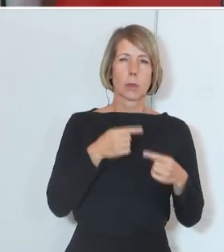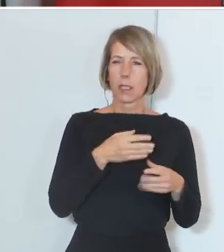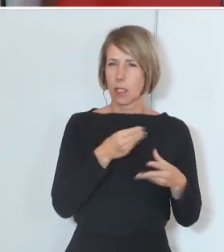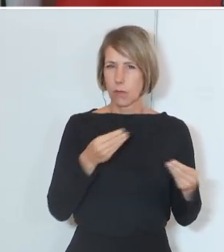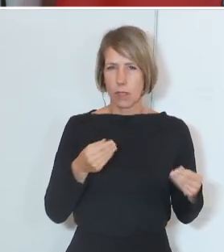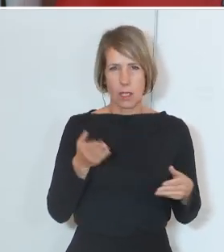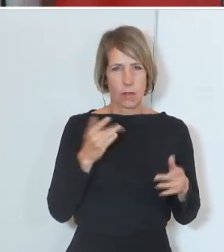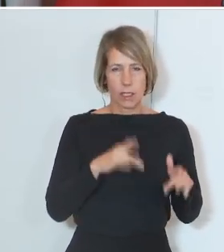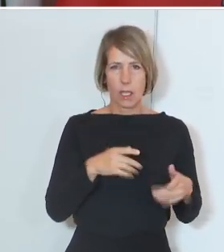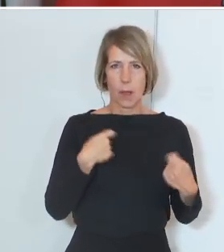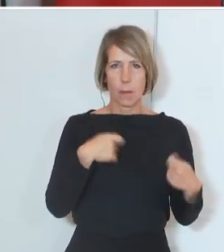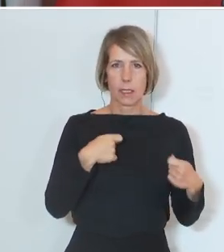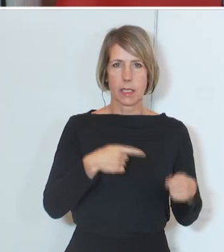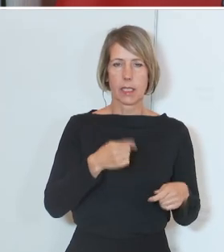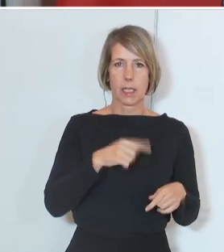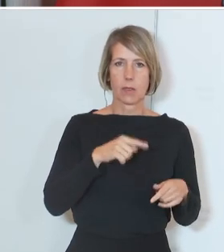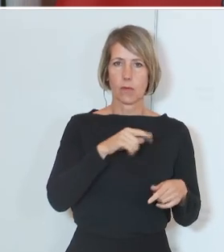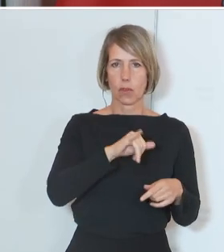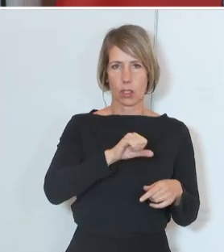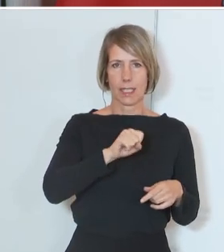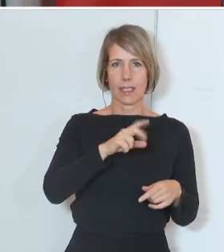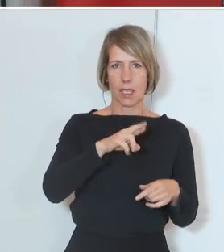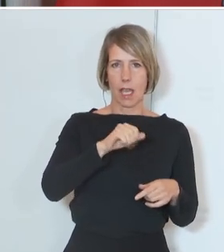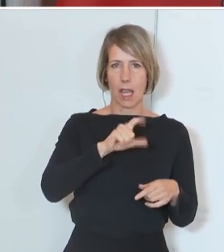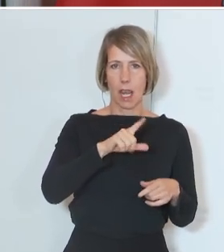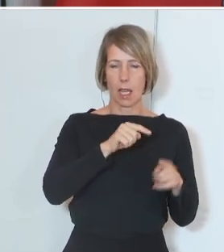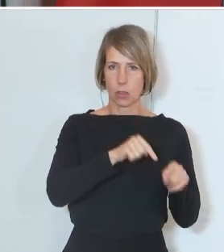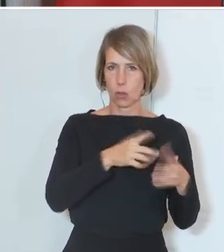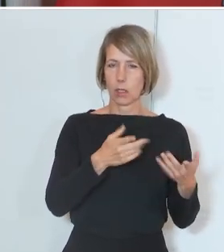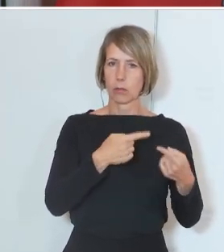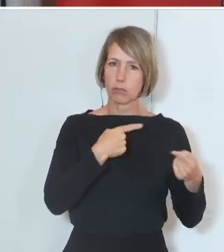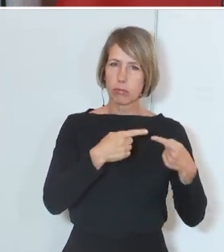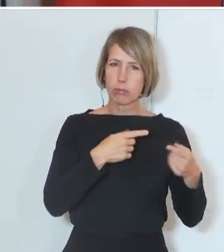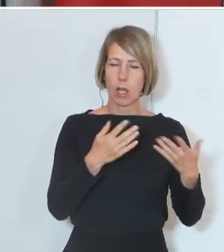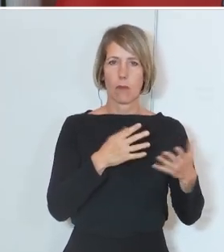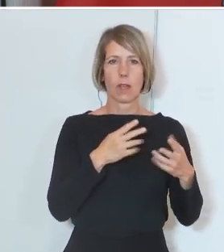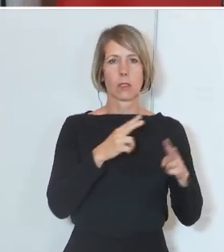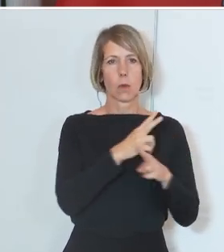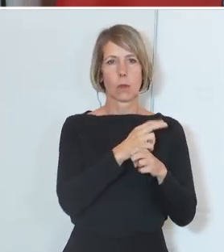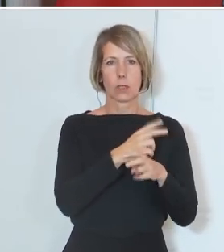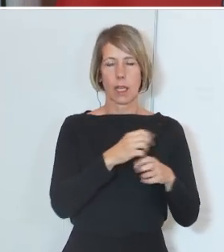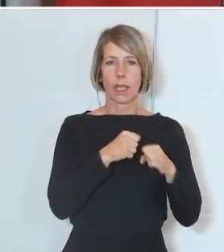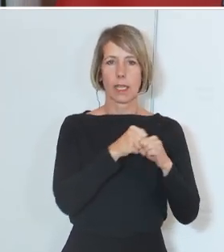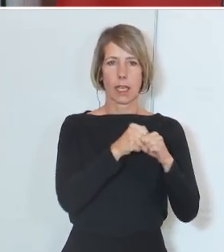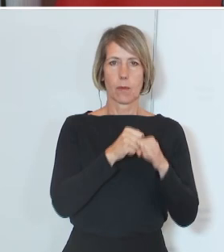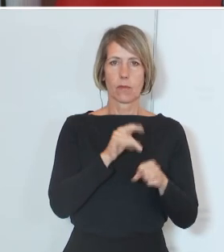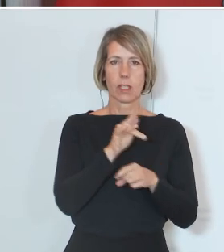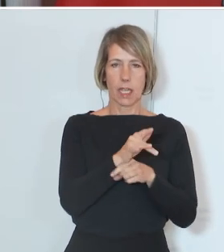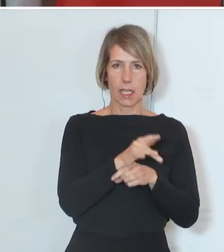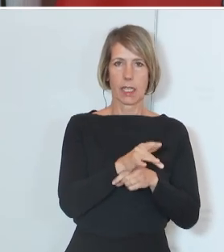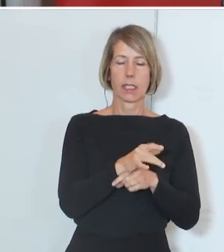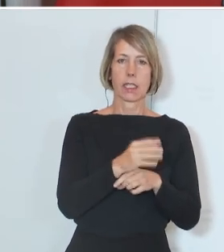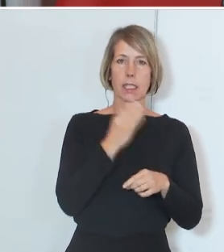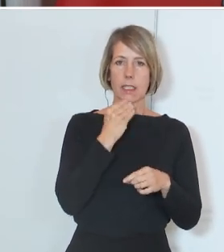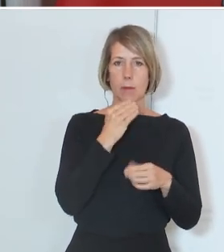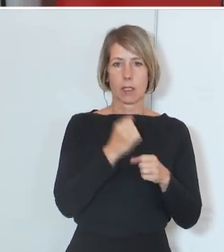anderem auch mit dem Präsidenten Israels und hatte die Gelegenheit darzulegen, was Österreich im Kampf gegen Antisemitismus leistet und dass wir